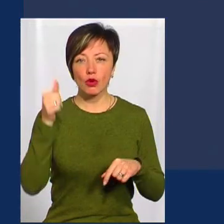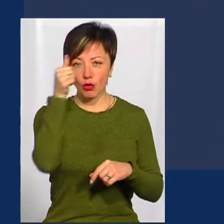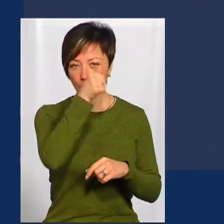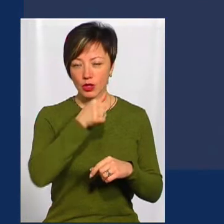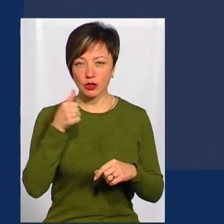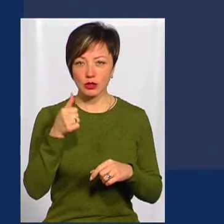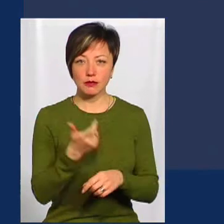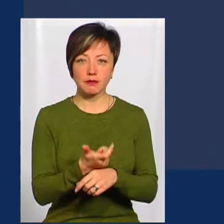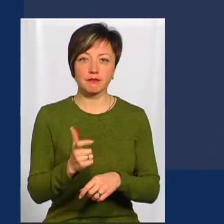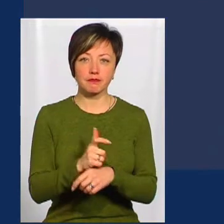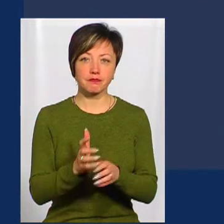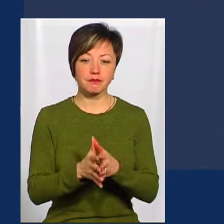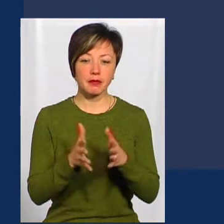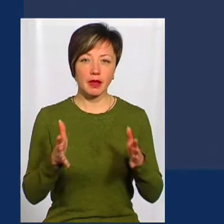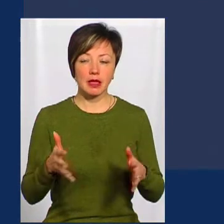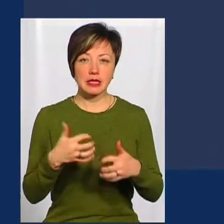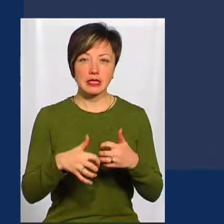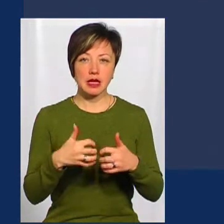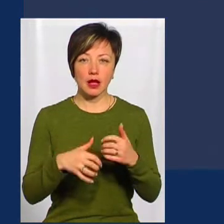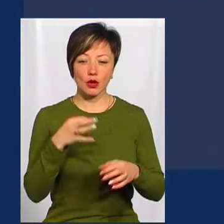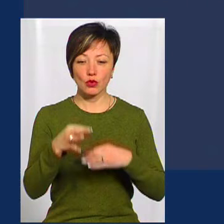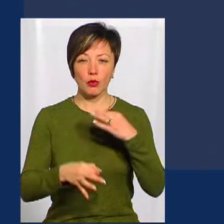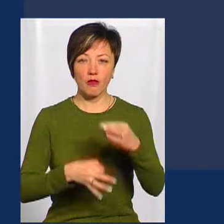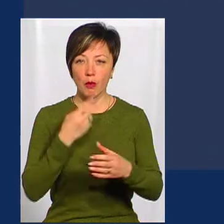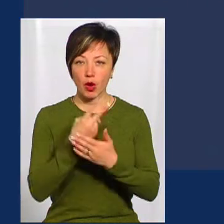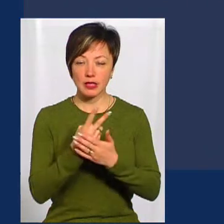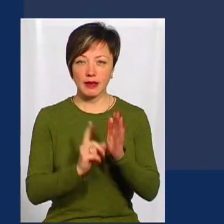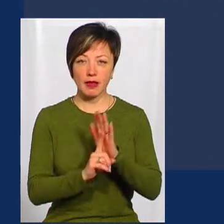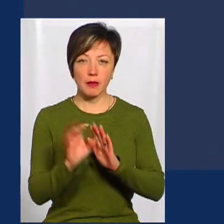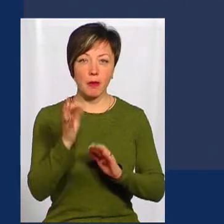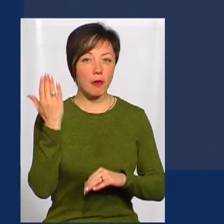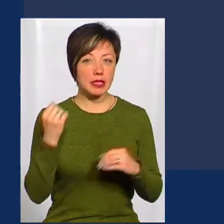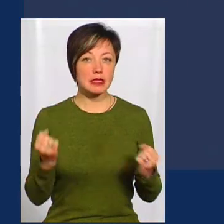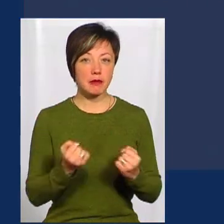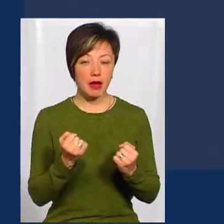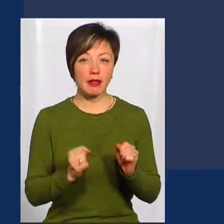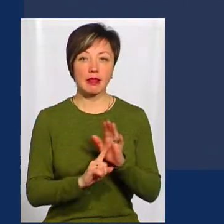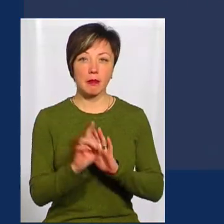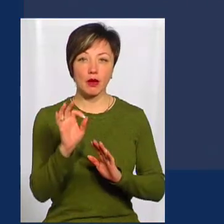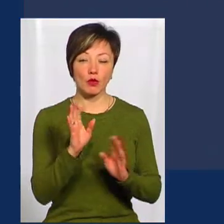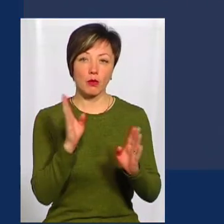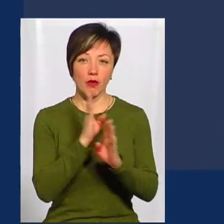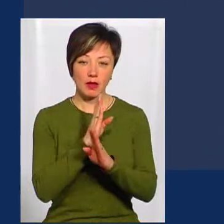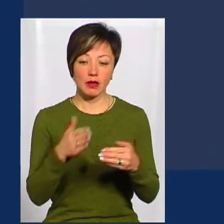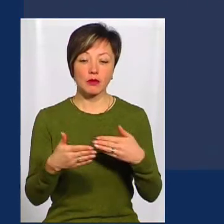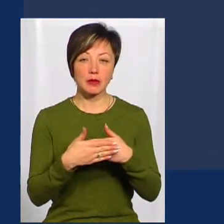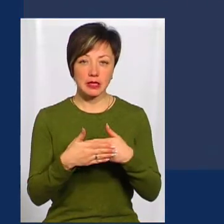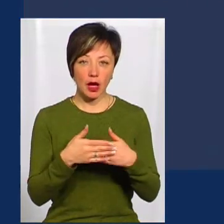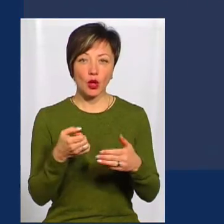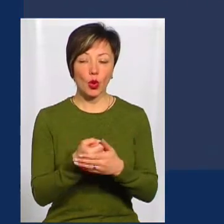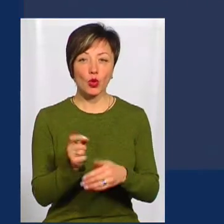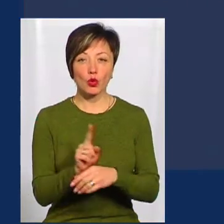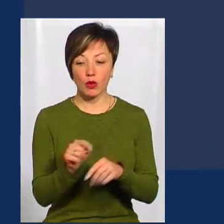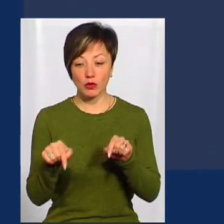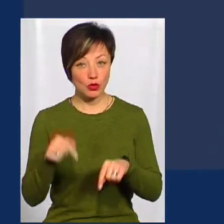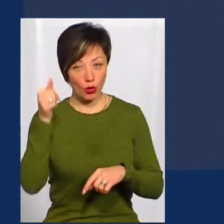січне перевищення середньодобових показників температури. Коли в попередній зима температура повітря була близька до кліматичної норми.